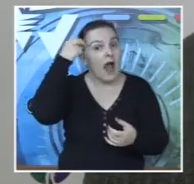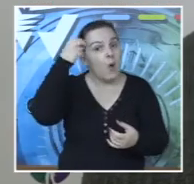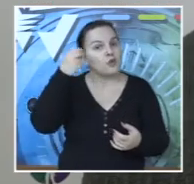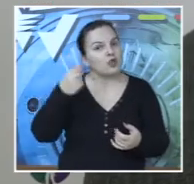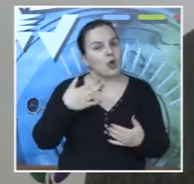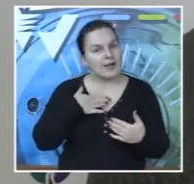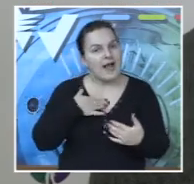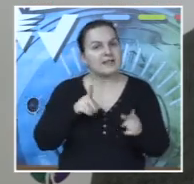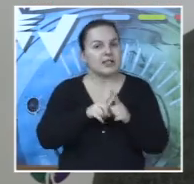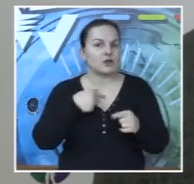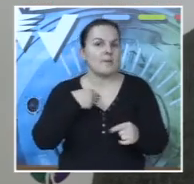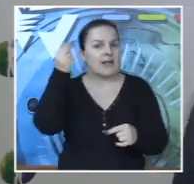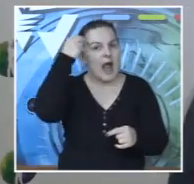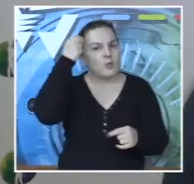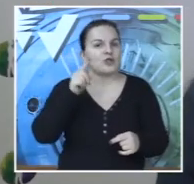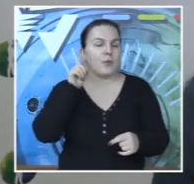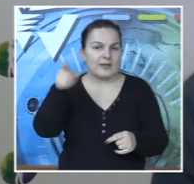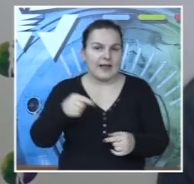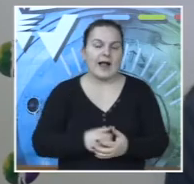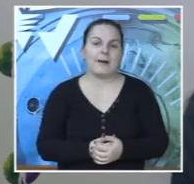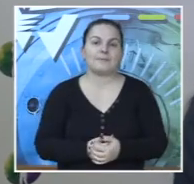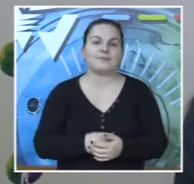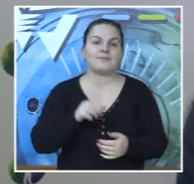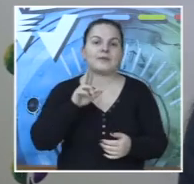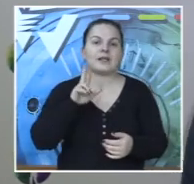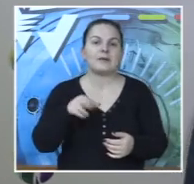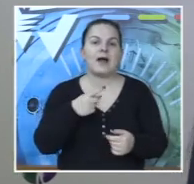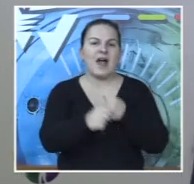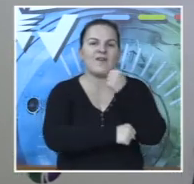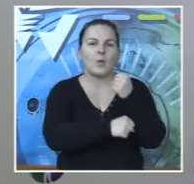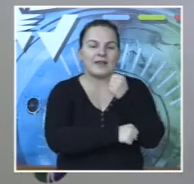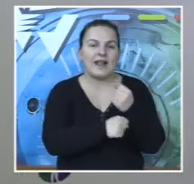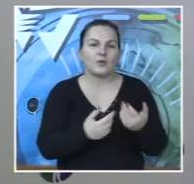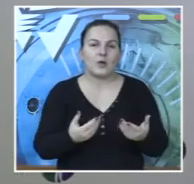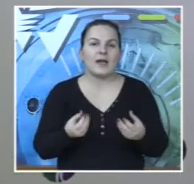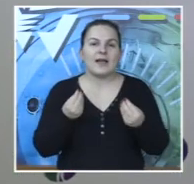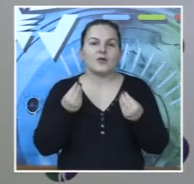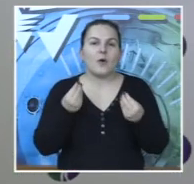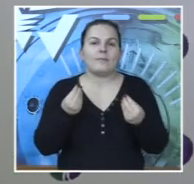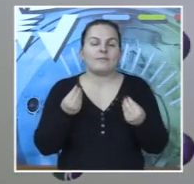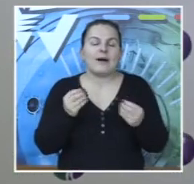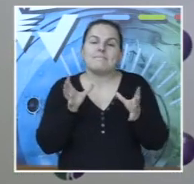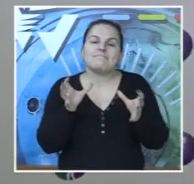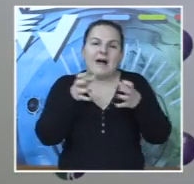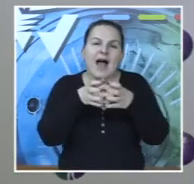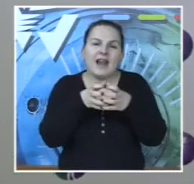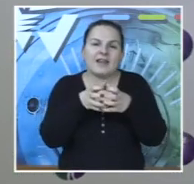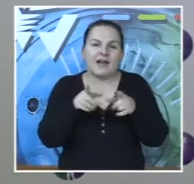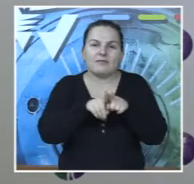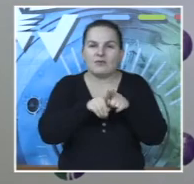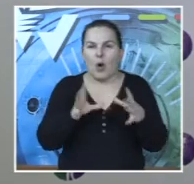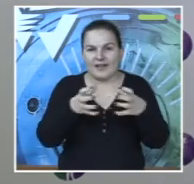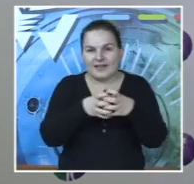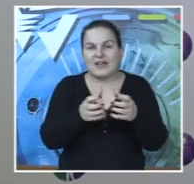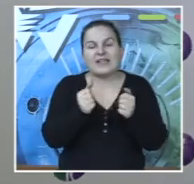nešto nauči od nas, ali vi mnogo naučimo od njega. Imamo tu kulturu mentorstva na fakultetu, dakle, jednostavna atmosfera je takva, mali je